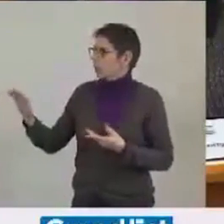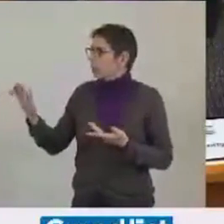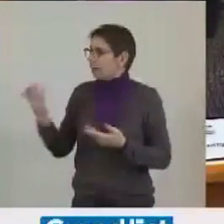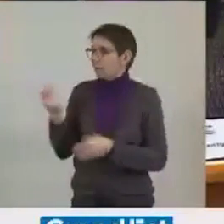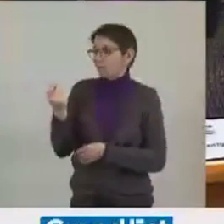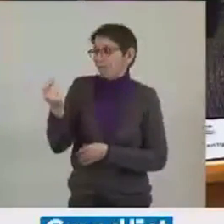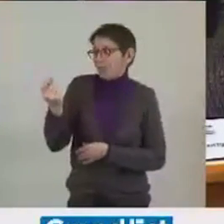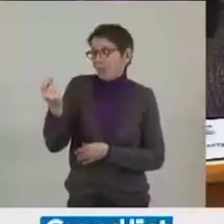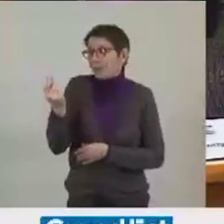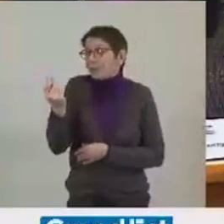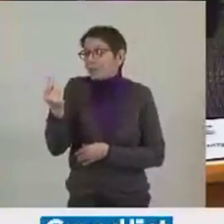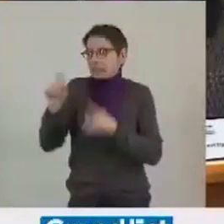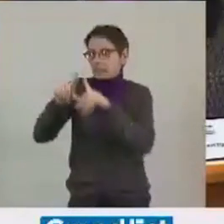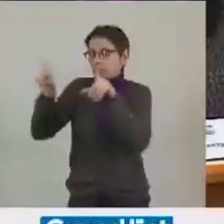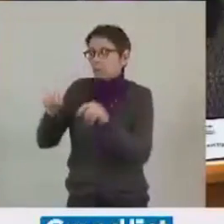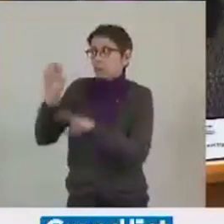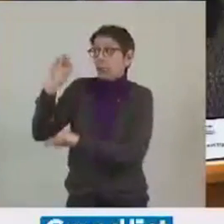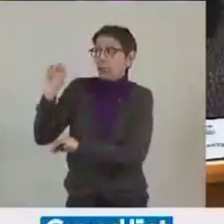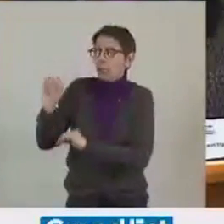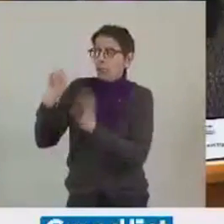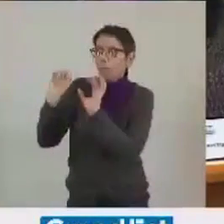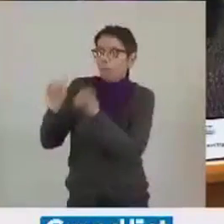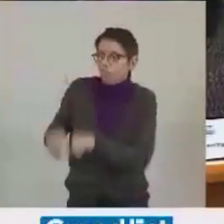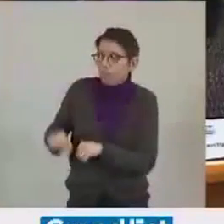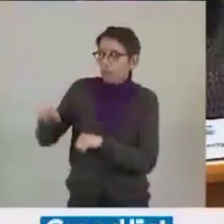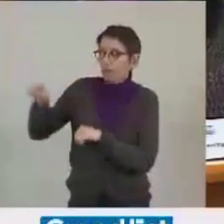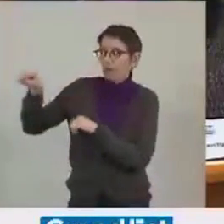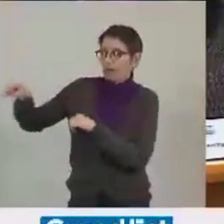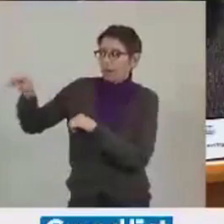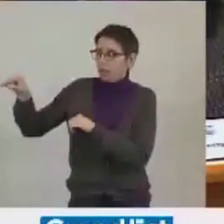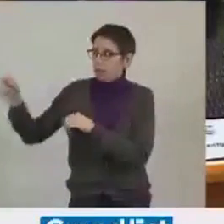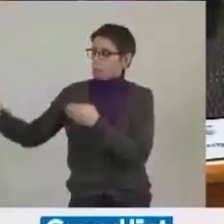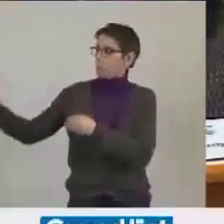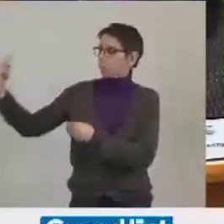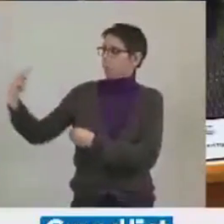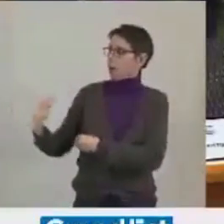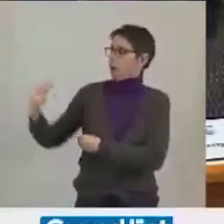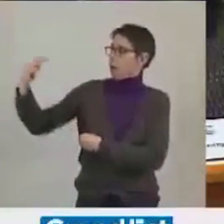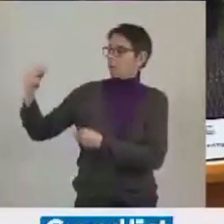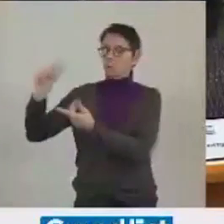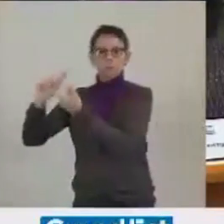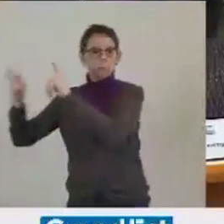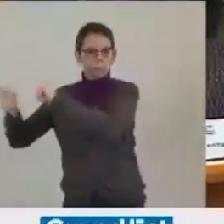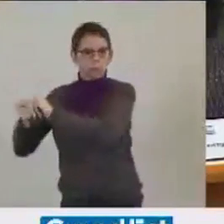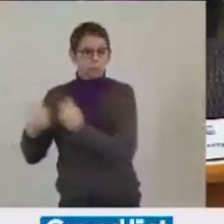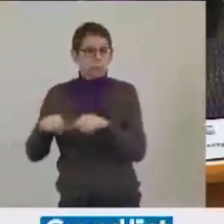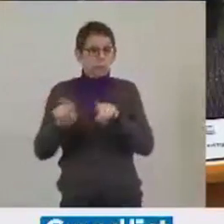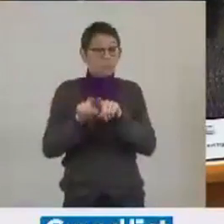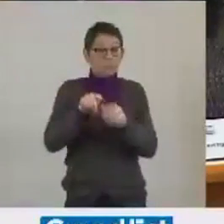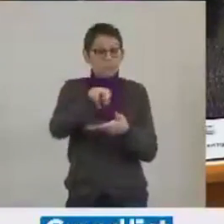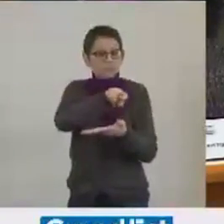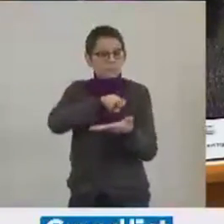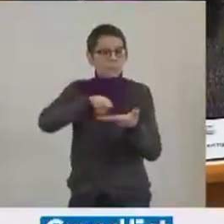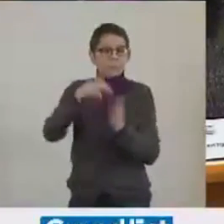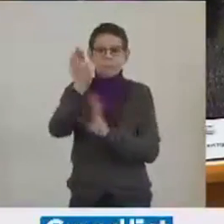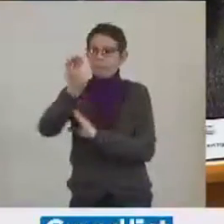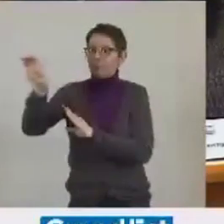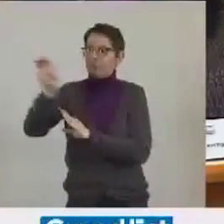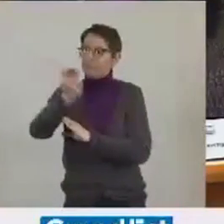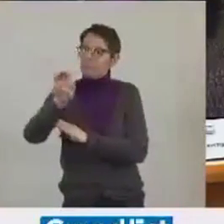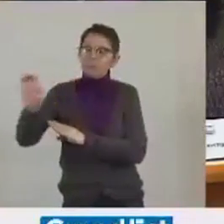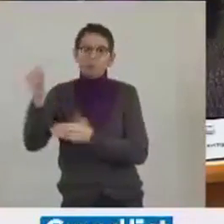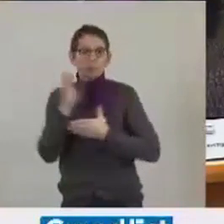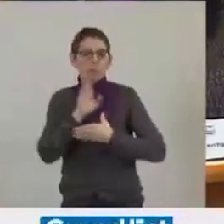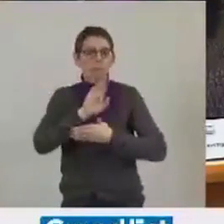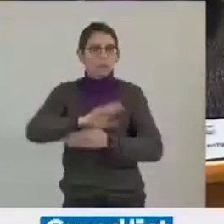financières, nos interlocuteurs ont clairement changé leur regard. Quand la région Grand Est présente un stand avec des industriels